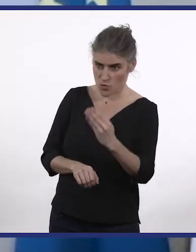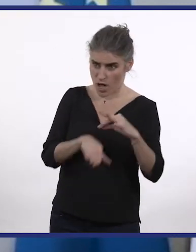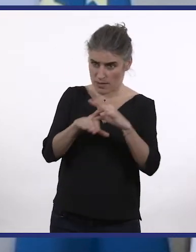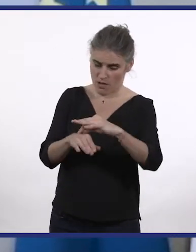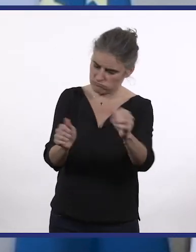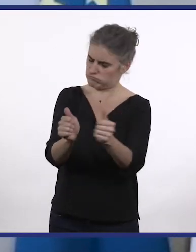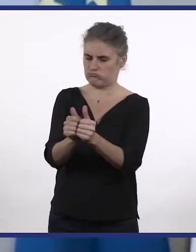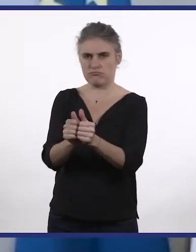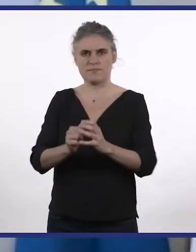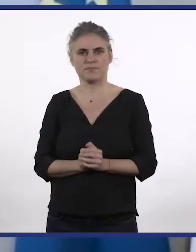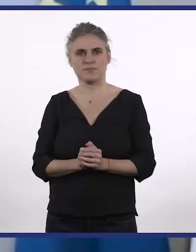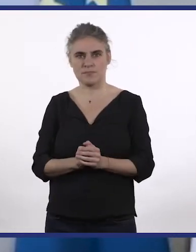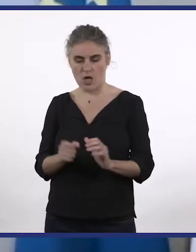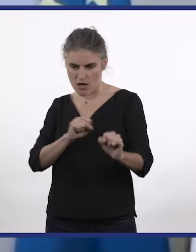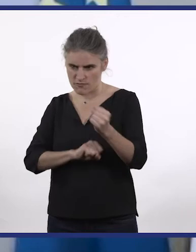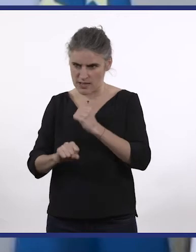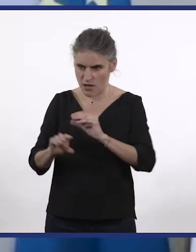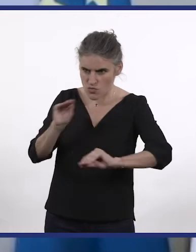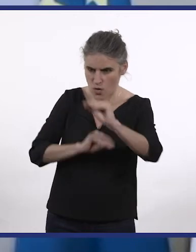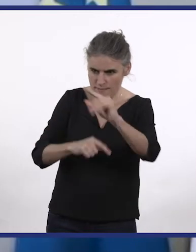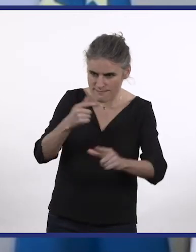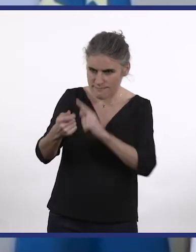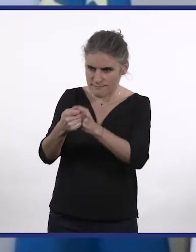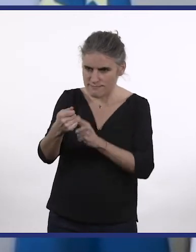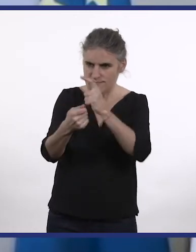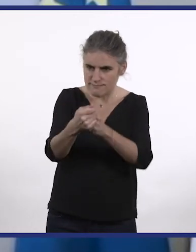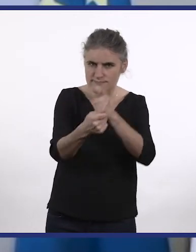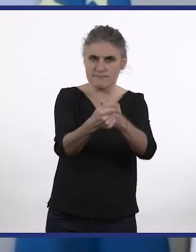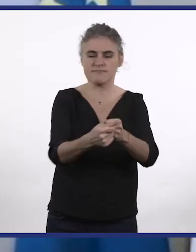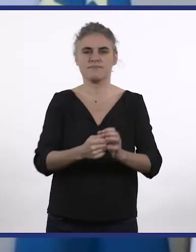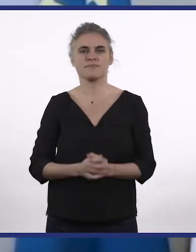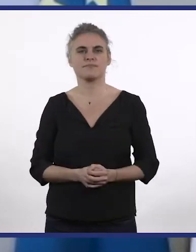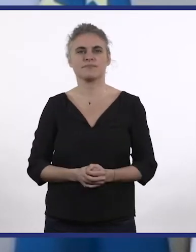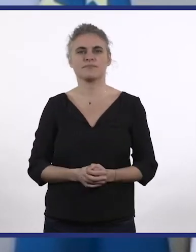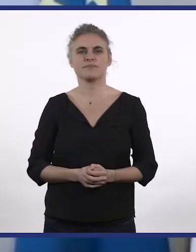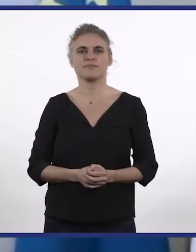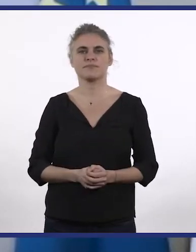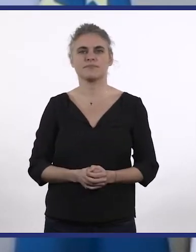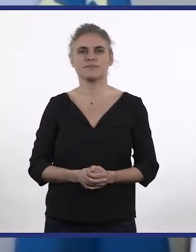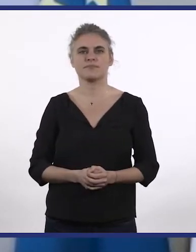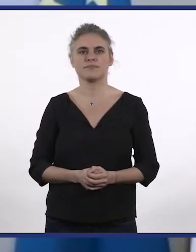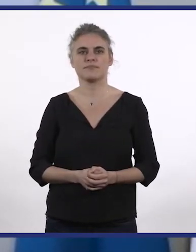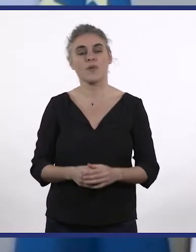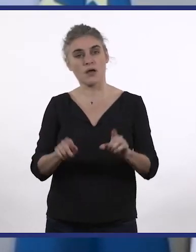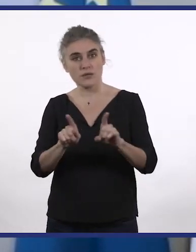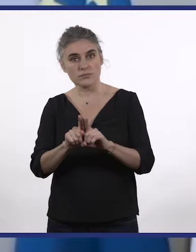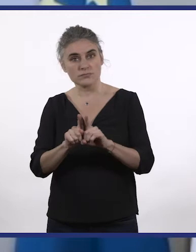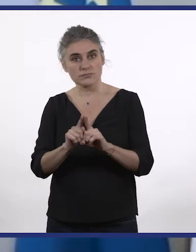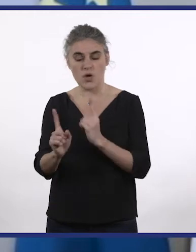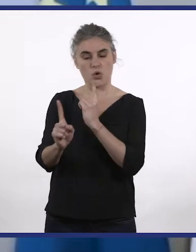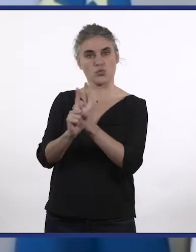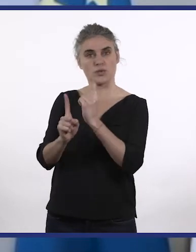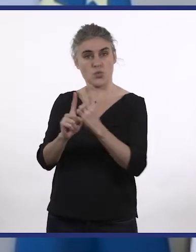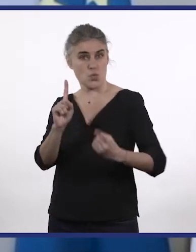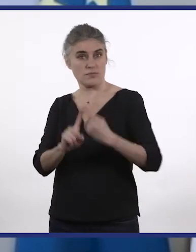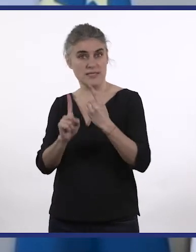accompagnants, l'adaptation des gestes professionnels et des actes de soins en fonction des difficultés particulières des personnes. Il s'agit aussi